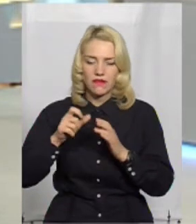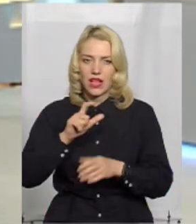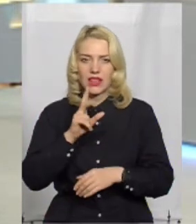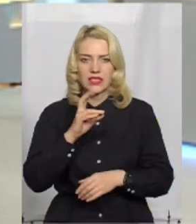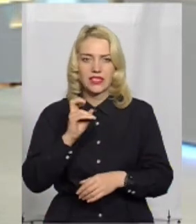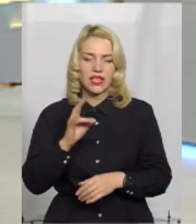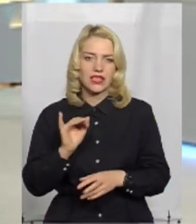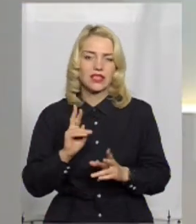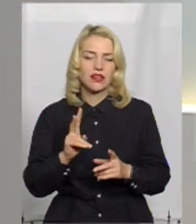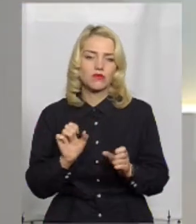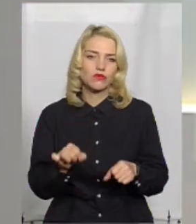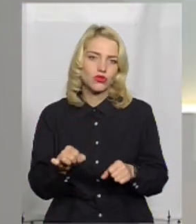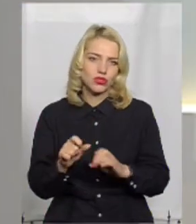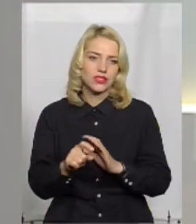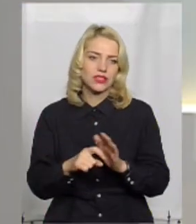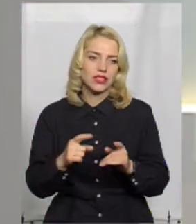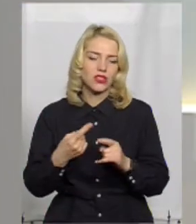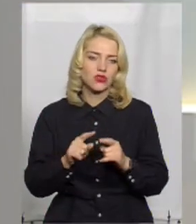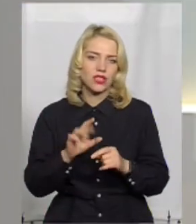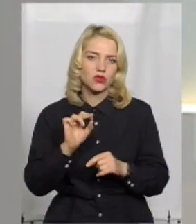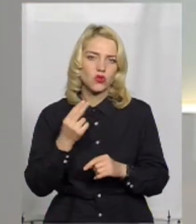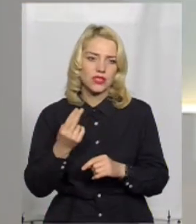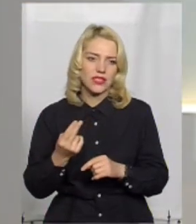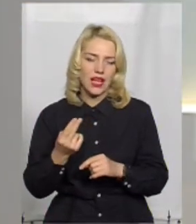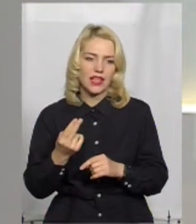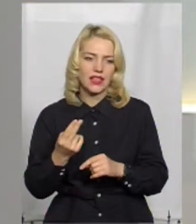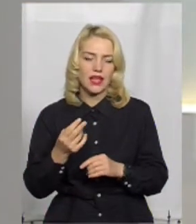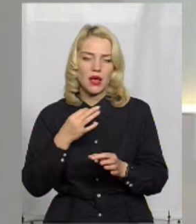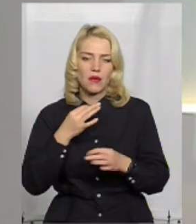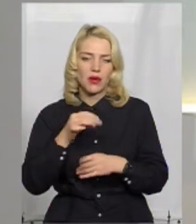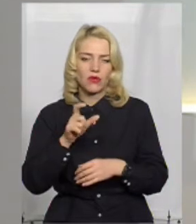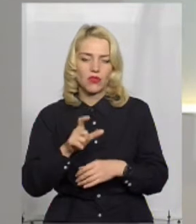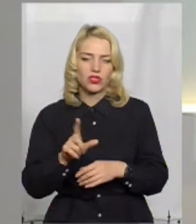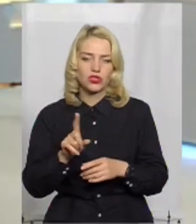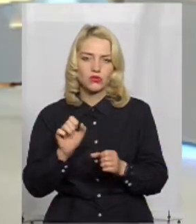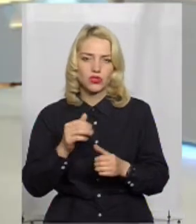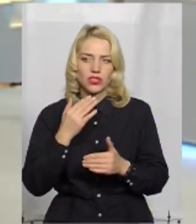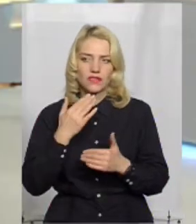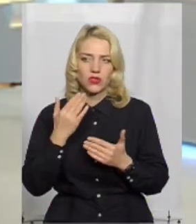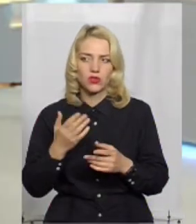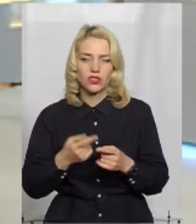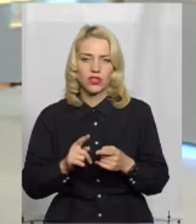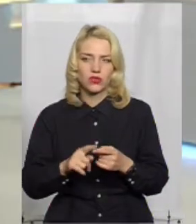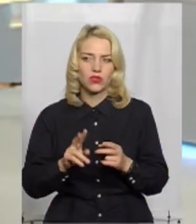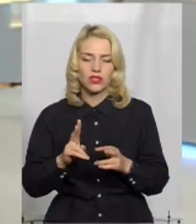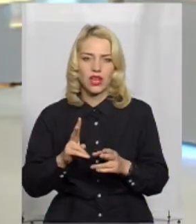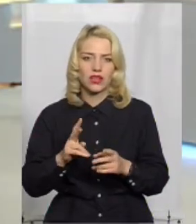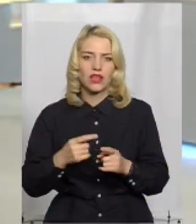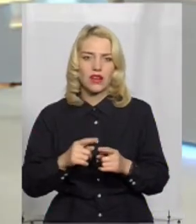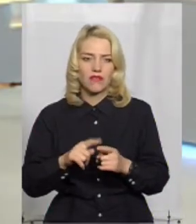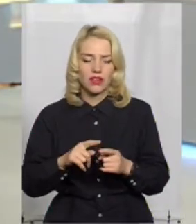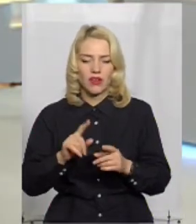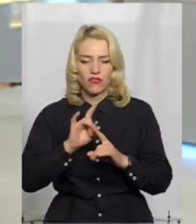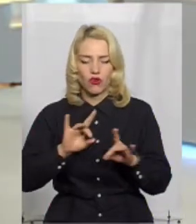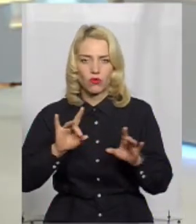можна дізнатися, що це соціальний перемовник і до нього можна звернутися? Як інформувати населення? По